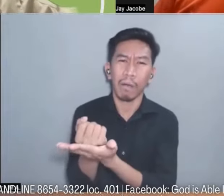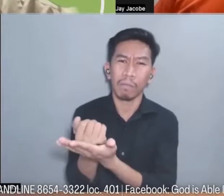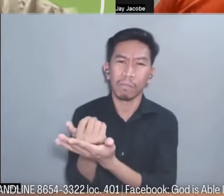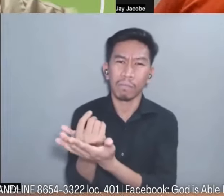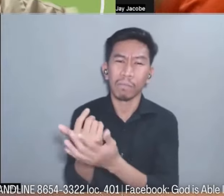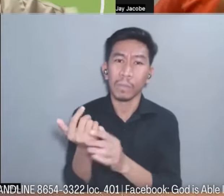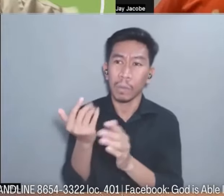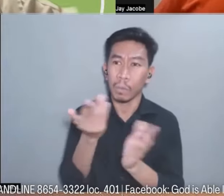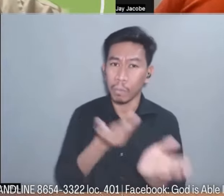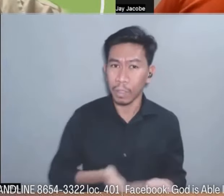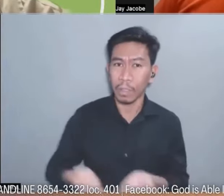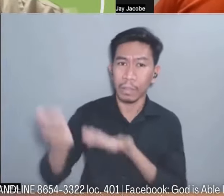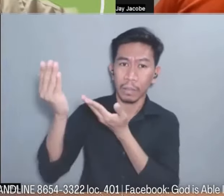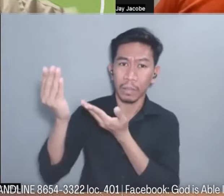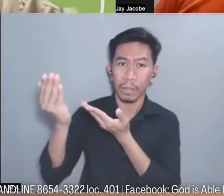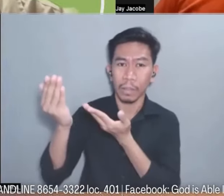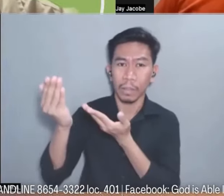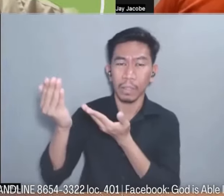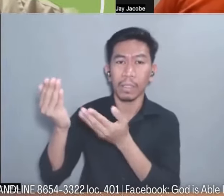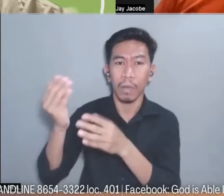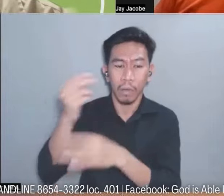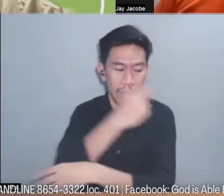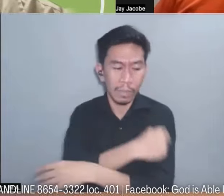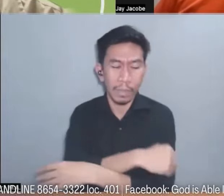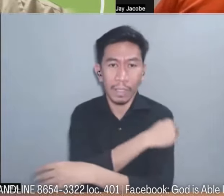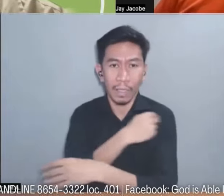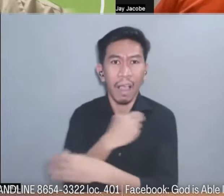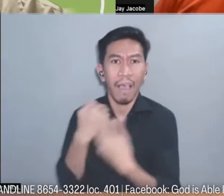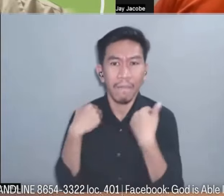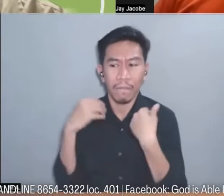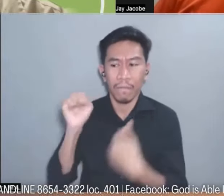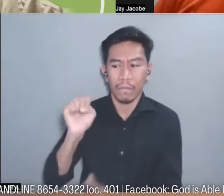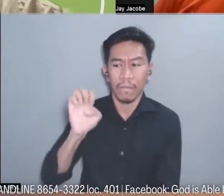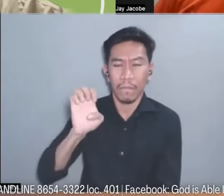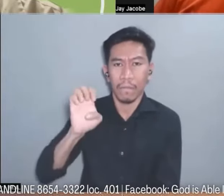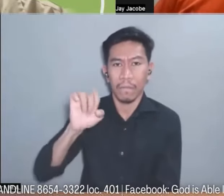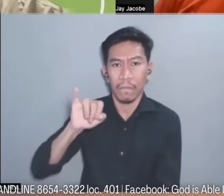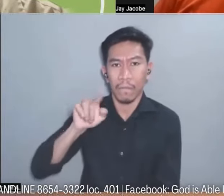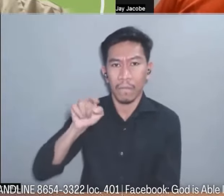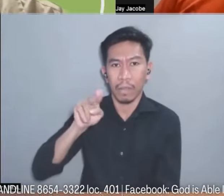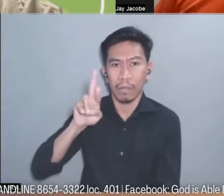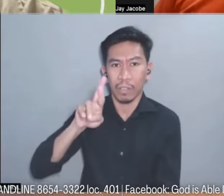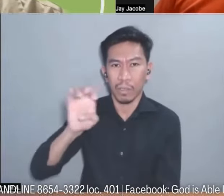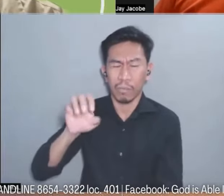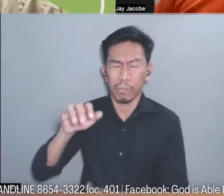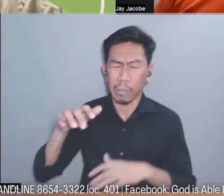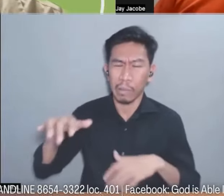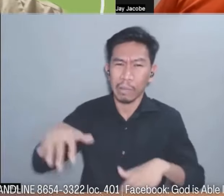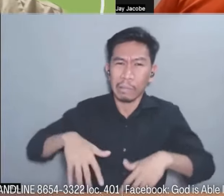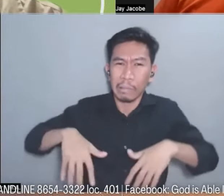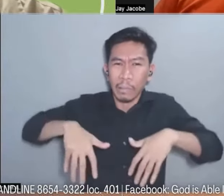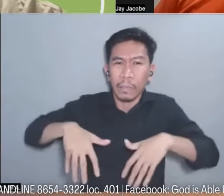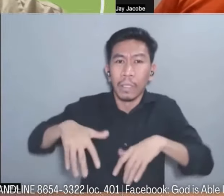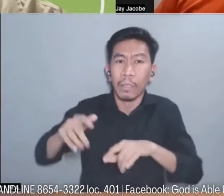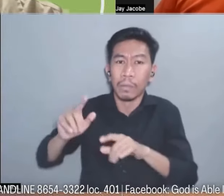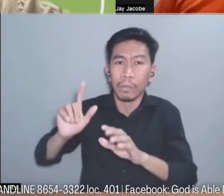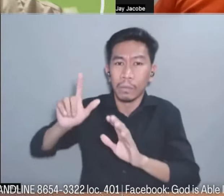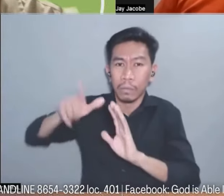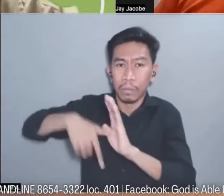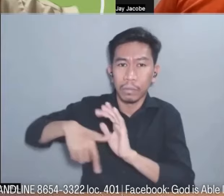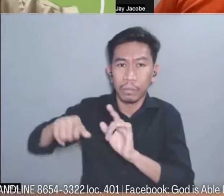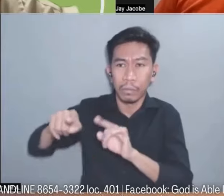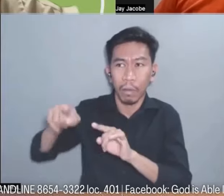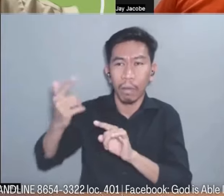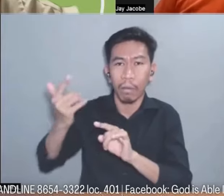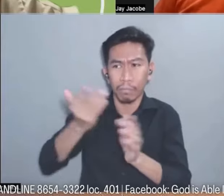dinala po ako ulit dun sa hospital na yun dalawang beses po ako nag-seizure hanggang sa nag-ising na lang po ako nasa ICU